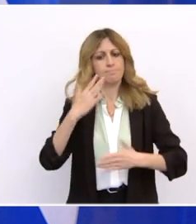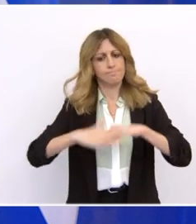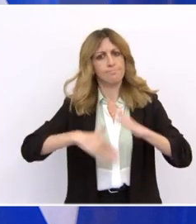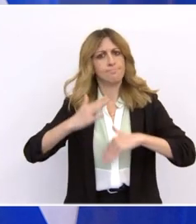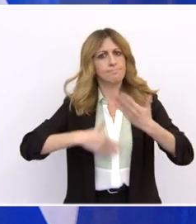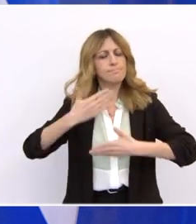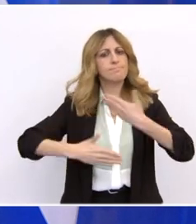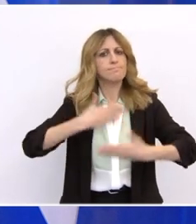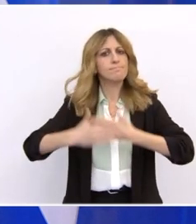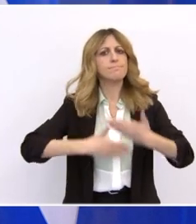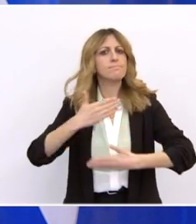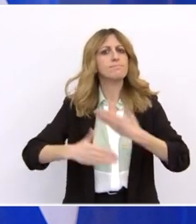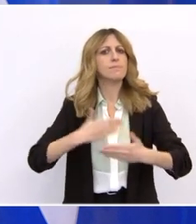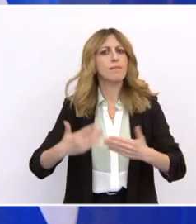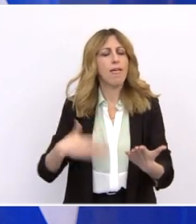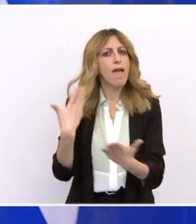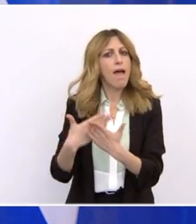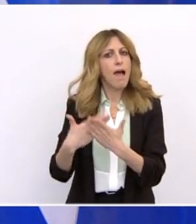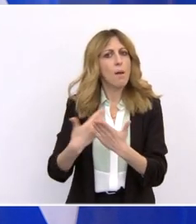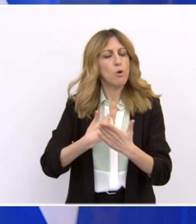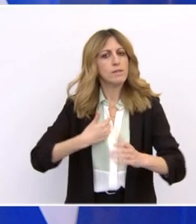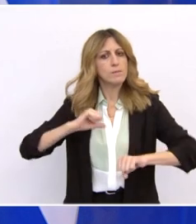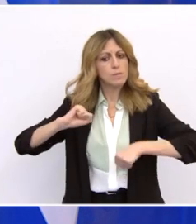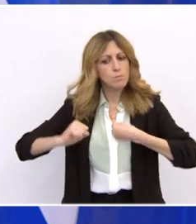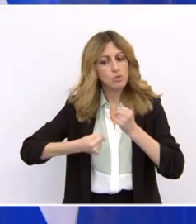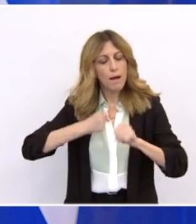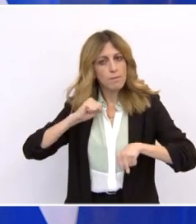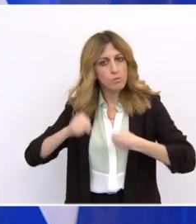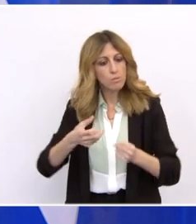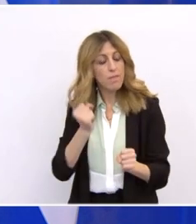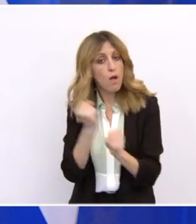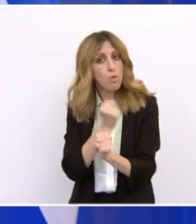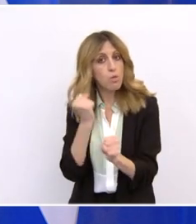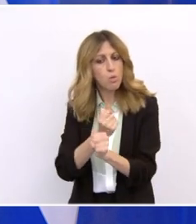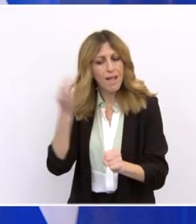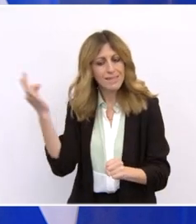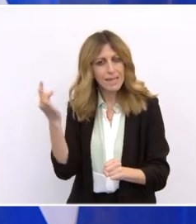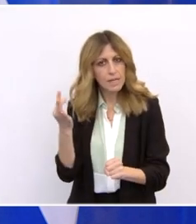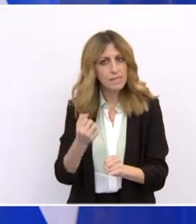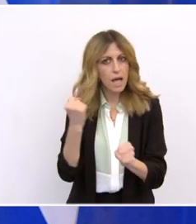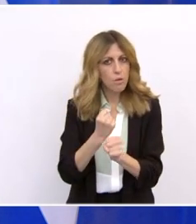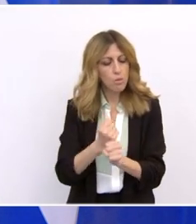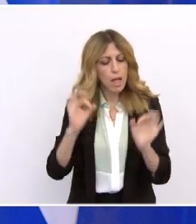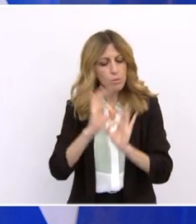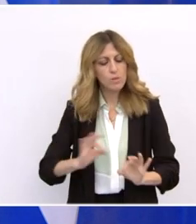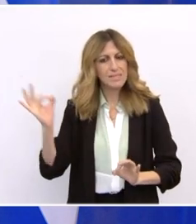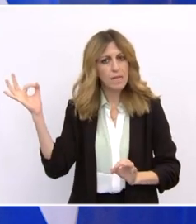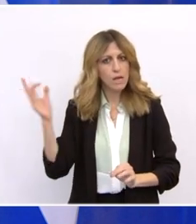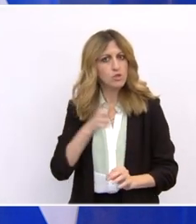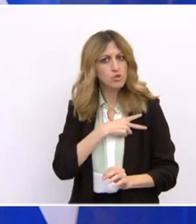με μεθοδική προσπάθεια αποκαθυλώνονται ταμπού τα οποία άλλοτε τα θεωρούσαμε ακλόνητα.